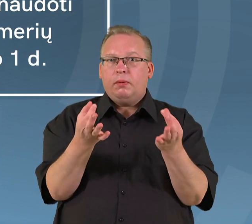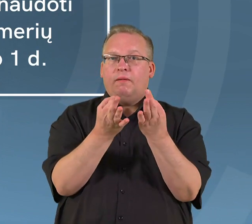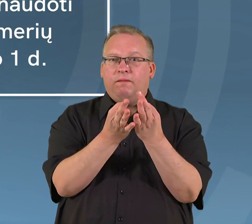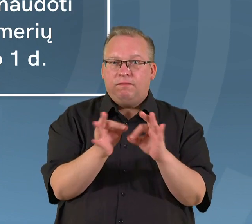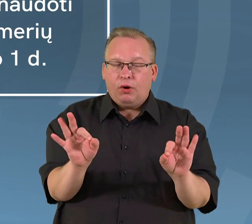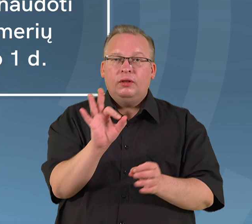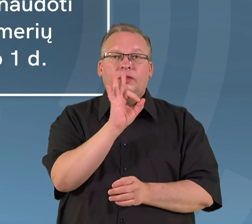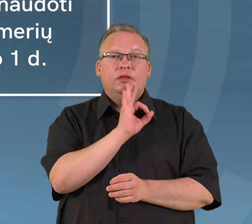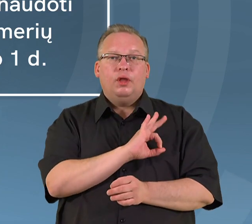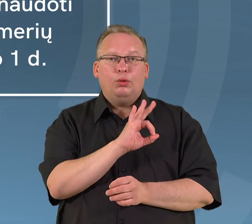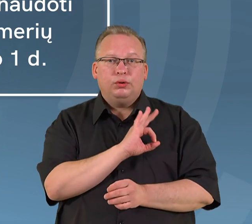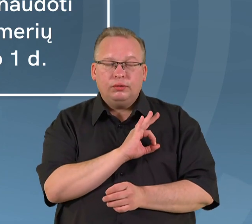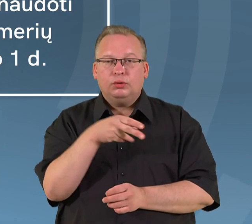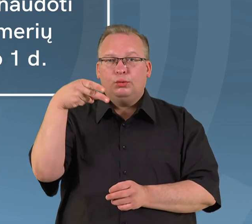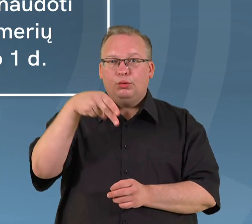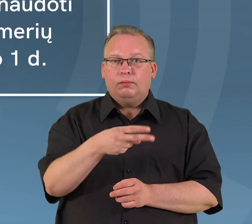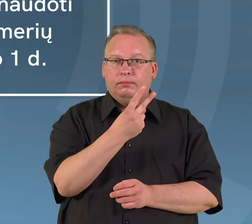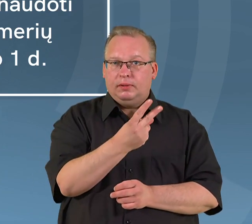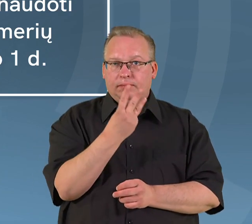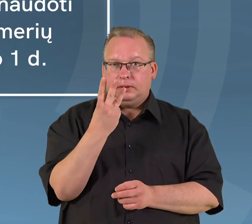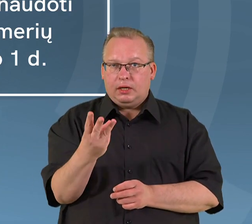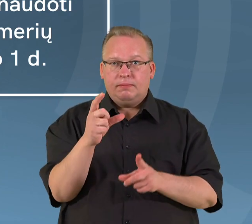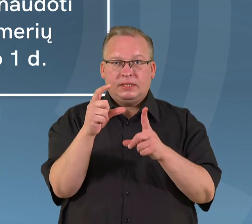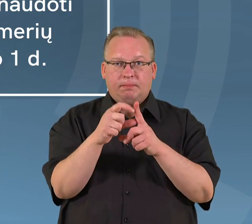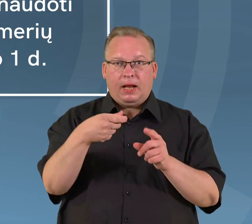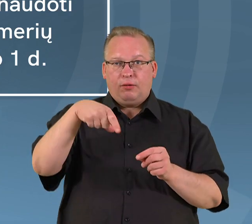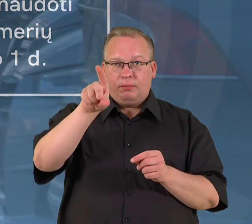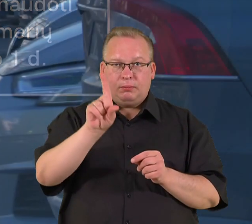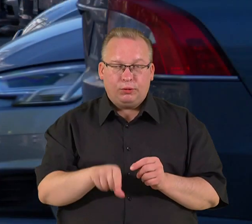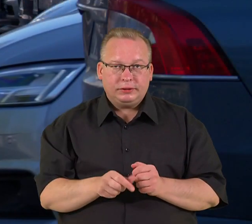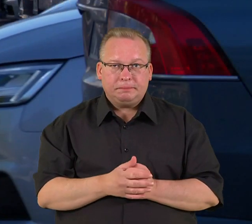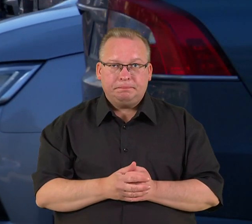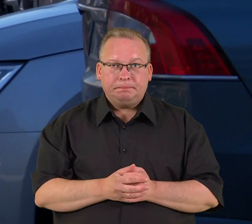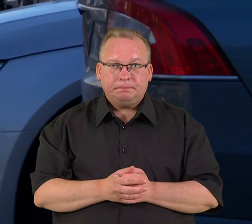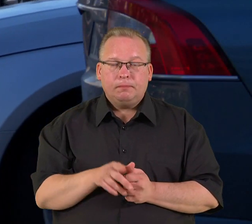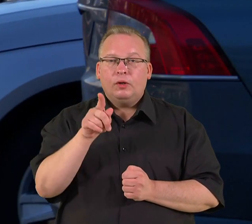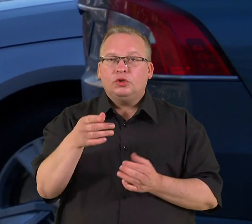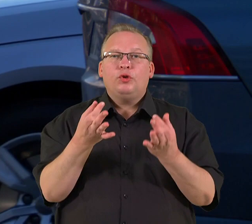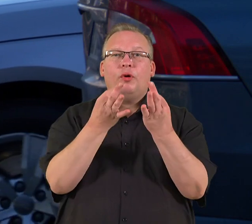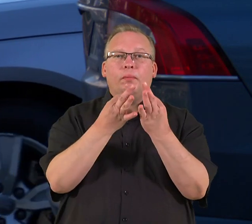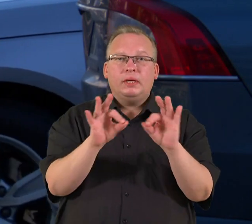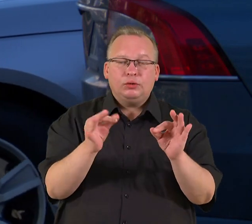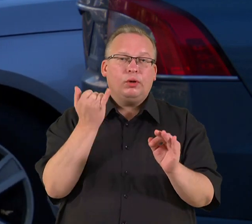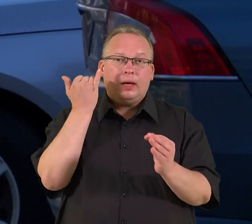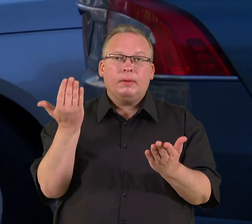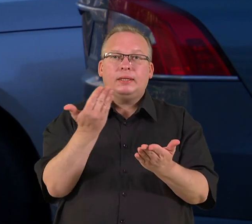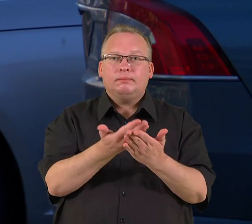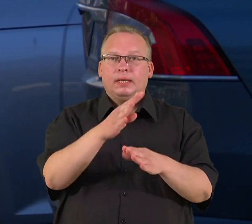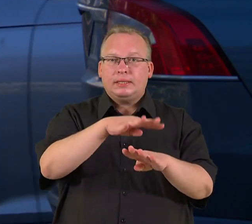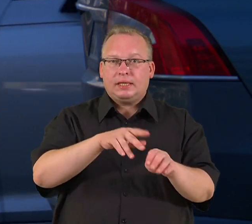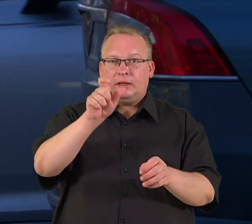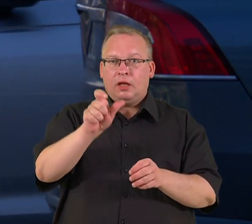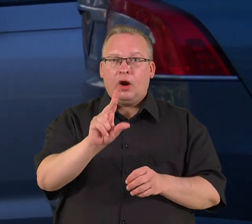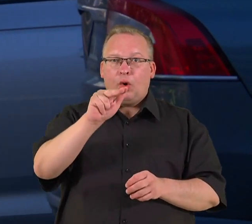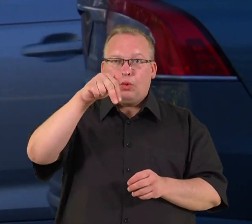leidžiama naudoti nuo 2023 metų spalio pirmos dienos. Pasakščio pasiūlymo inicijatorio siemonario Andrius